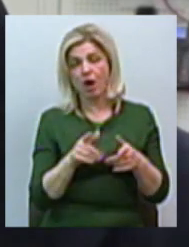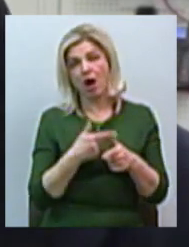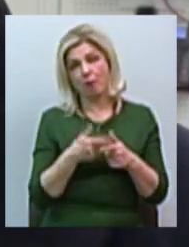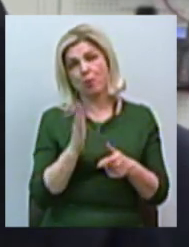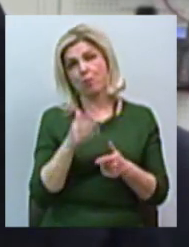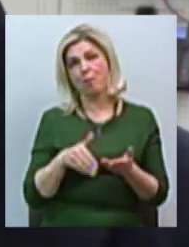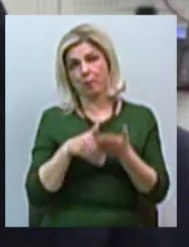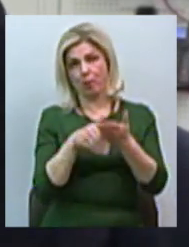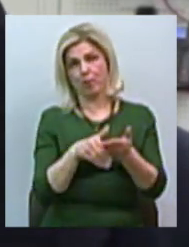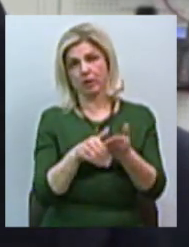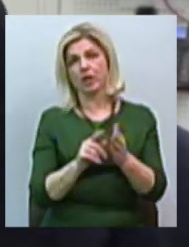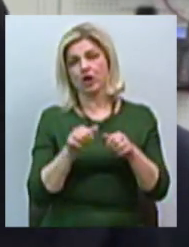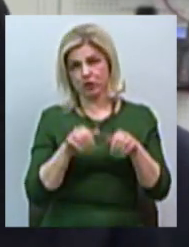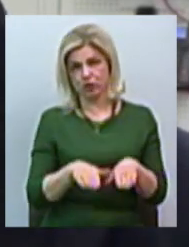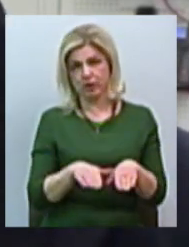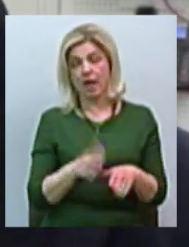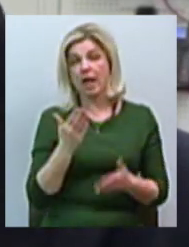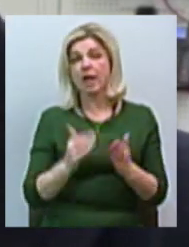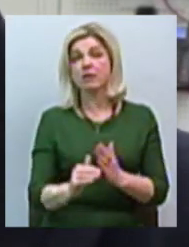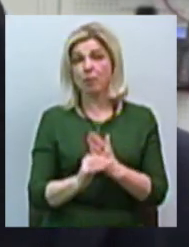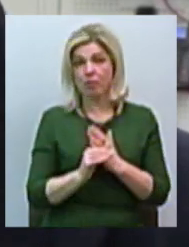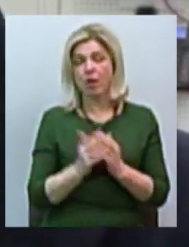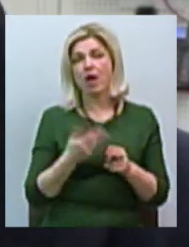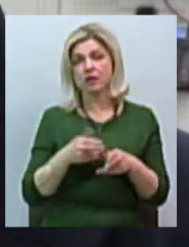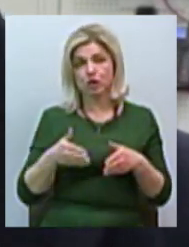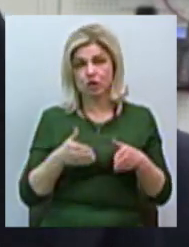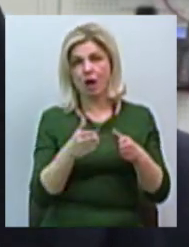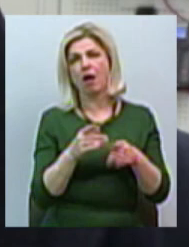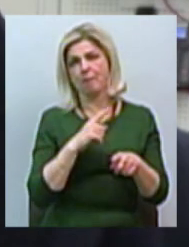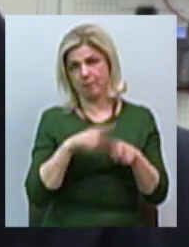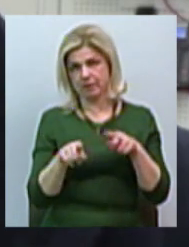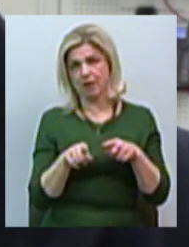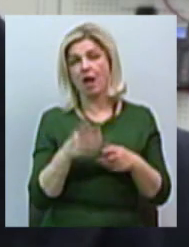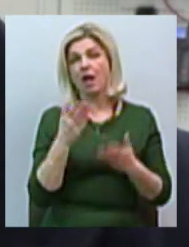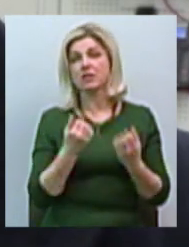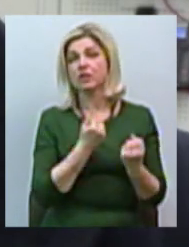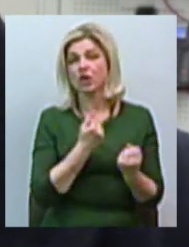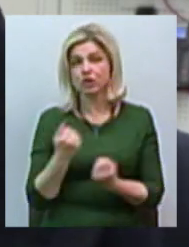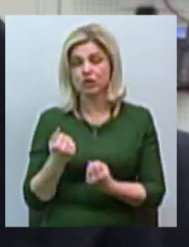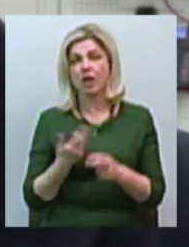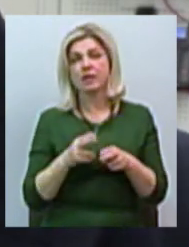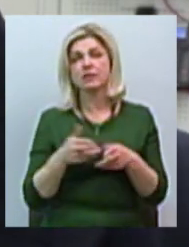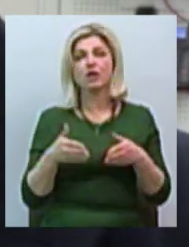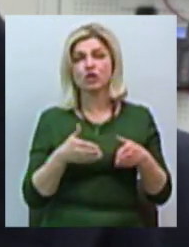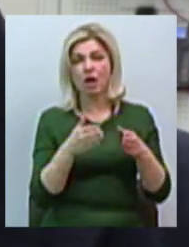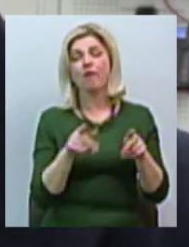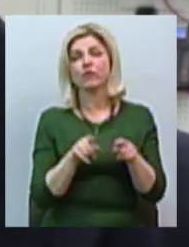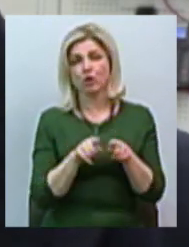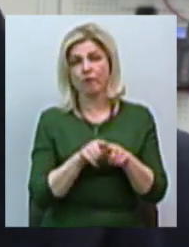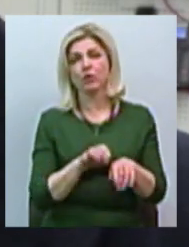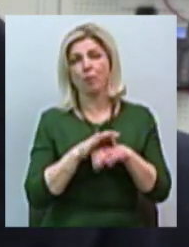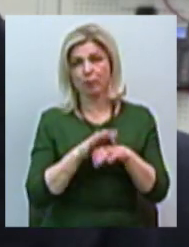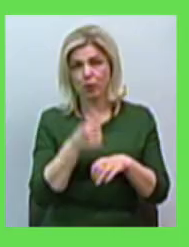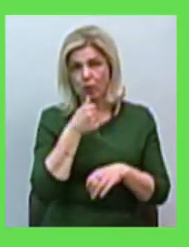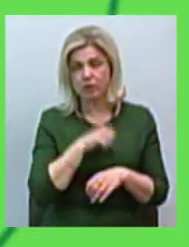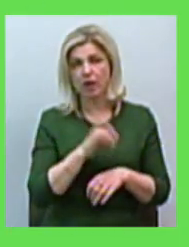проходженню. Якщо сприятимуть, ми цей шлях пройдемо швидше. Якщо гальмуватимуть, ми цей шлях все одно пройдемо, але це